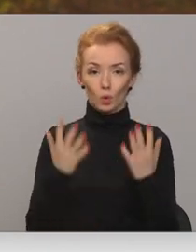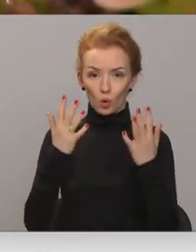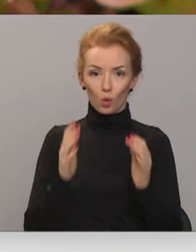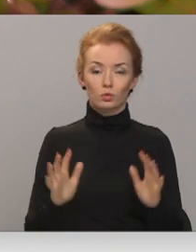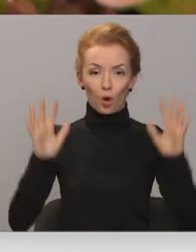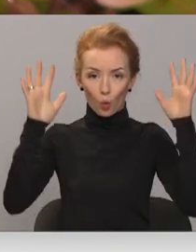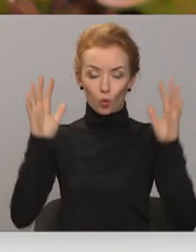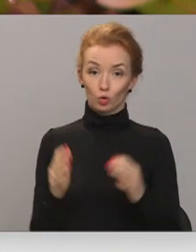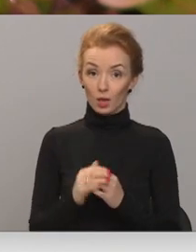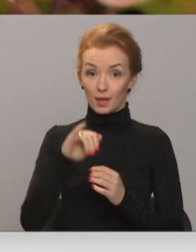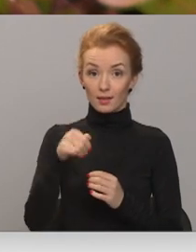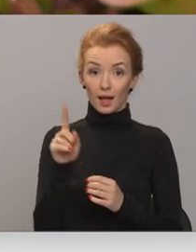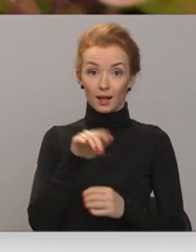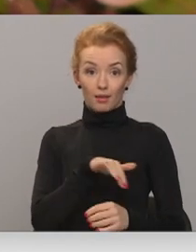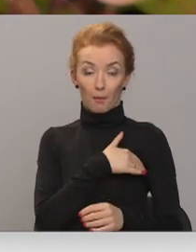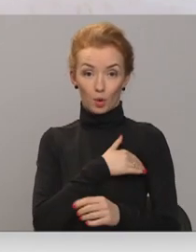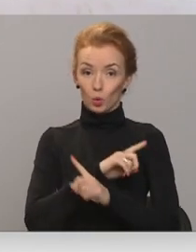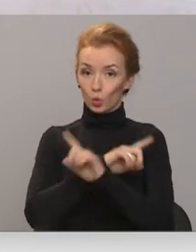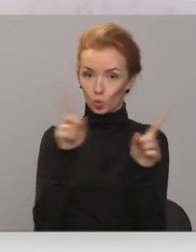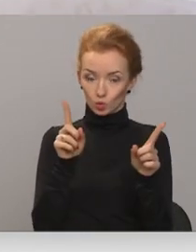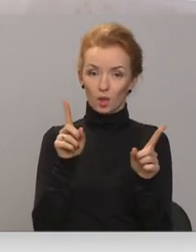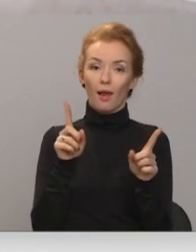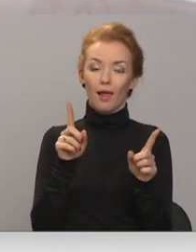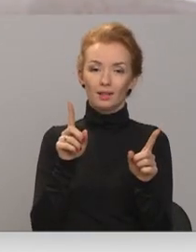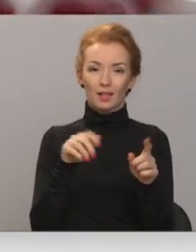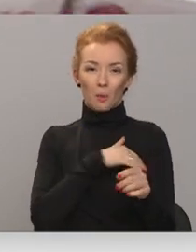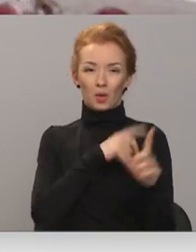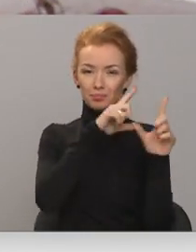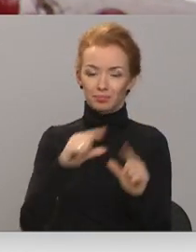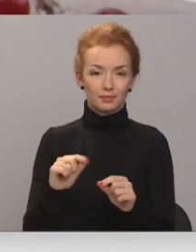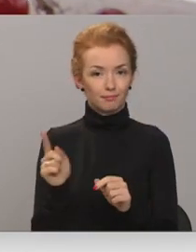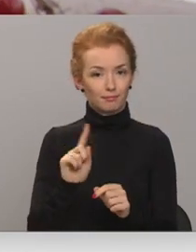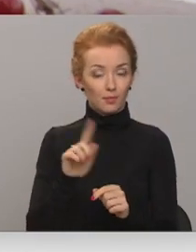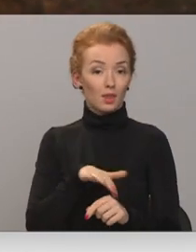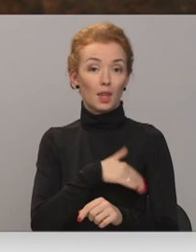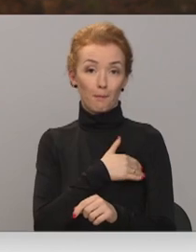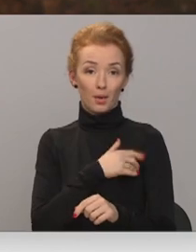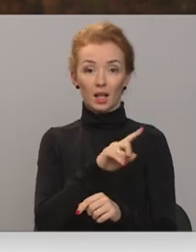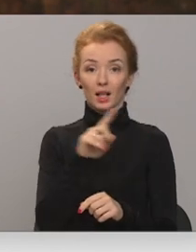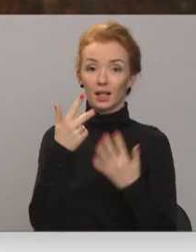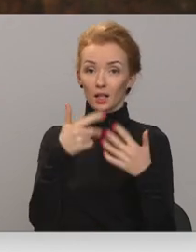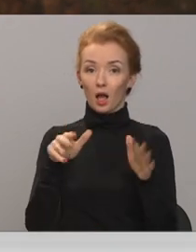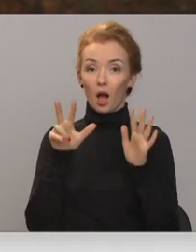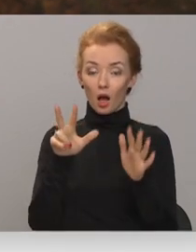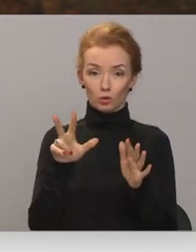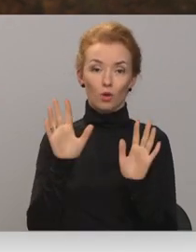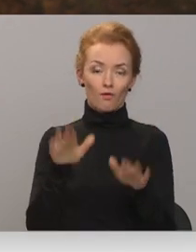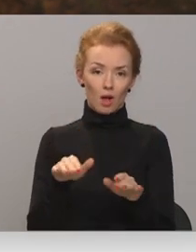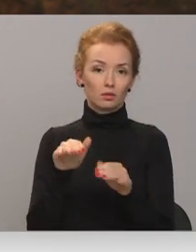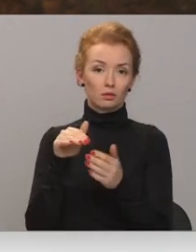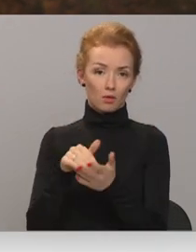uz augšu. Ja ir temperatūra, uzreiz ar tās nosešana aizrauties nevajag. Temperatūra var līdz 38 grādiem